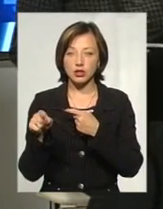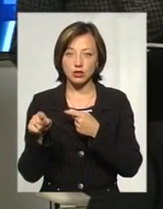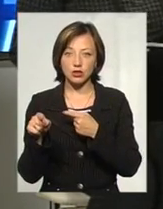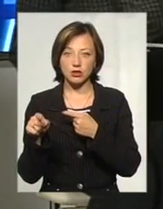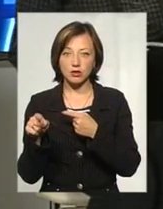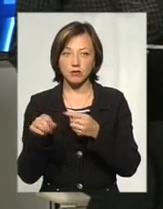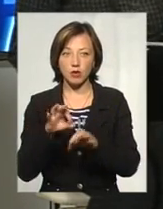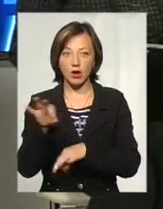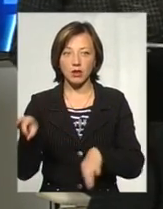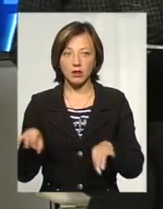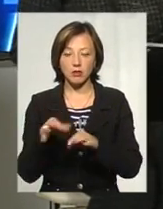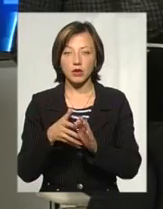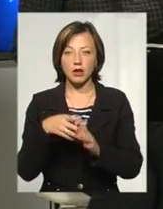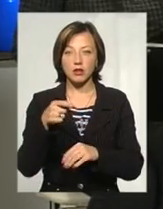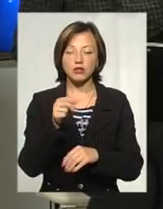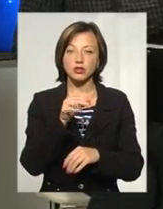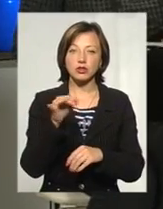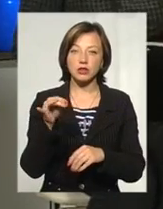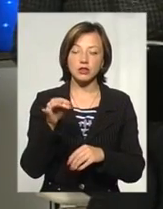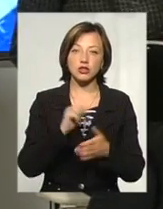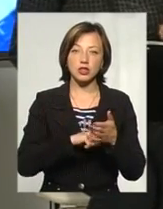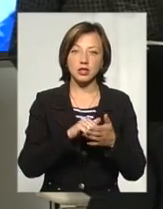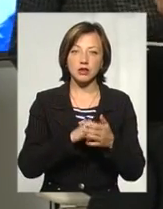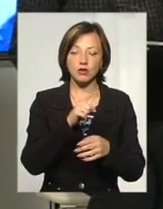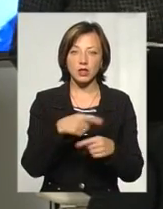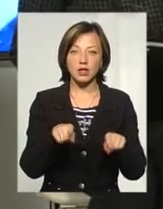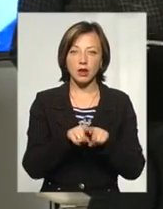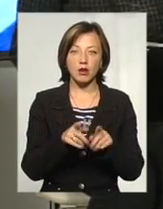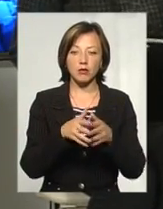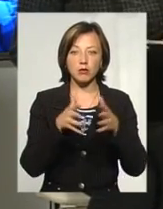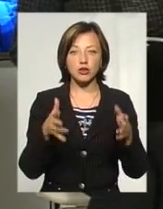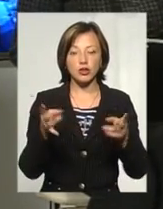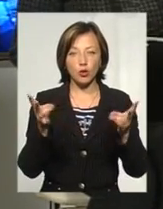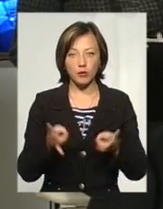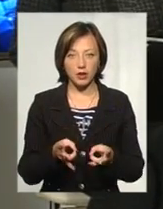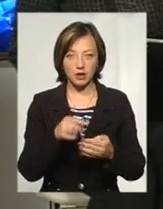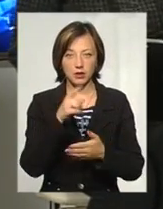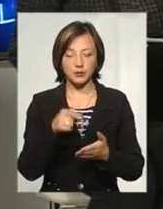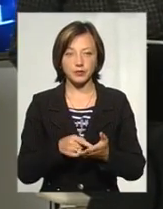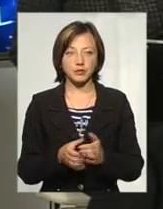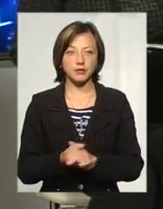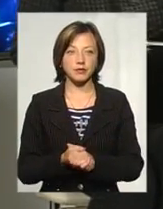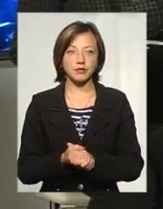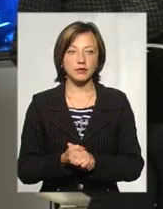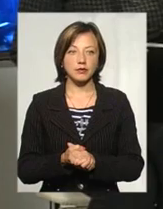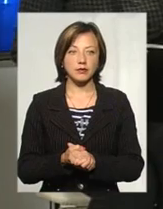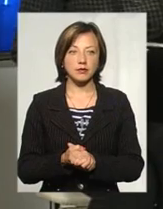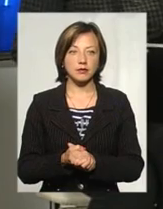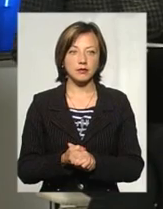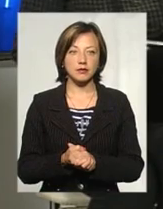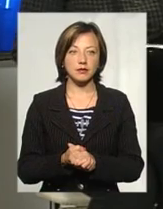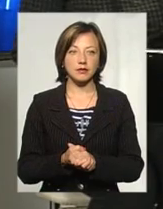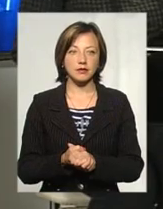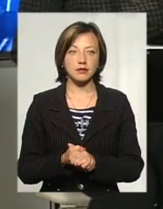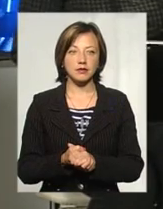проєктів, які подавались, чи через те, що вони більш необхідні? Чому так? Ну це